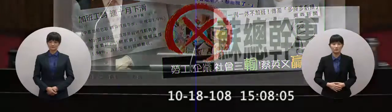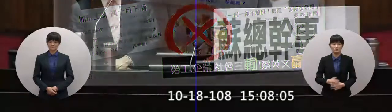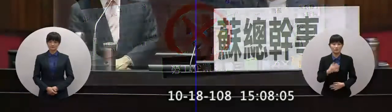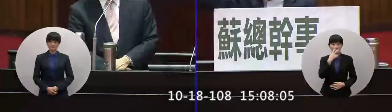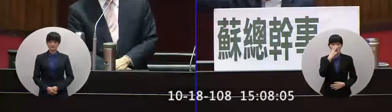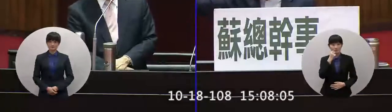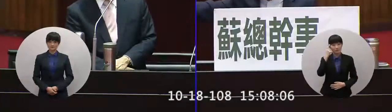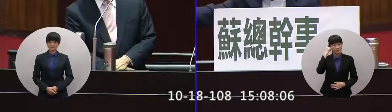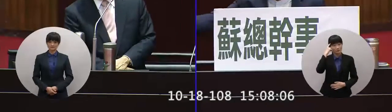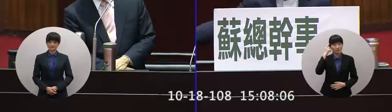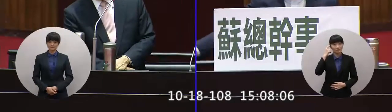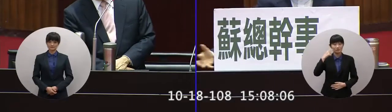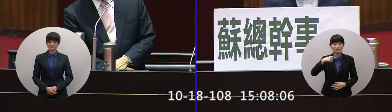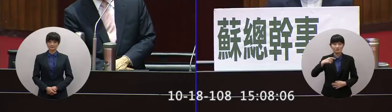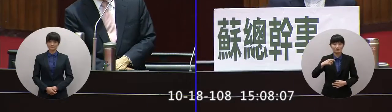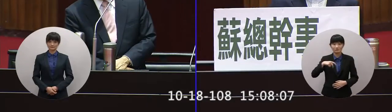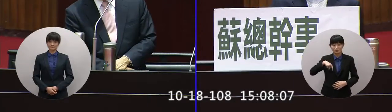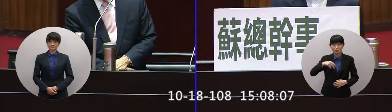上吹我走走走走